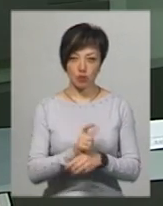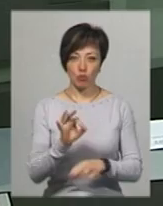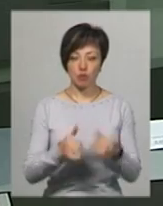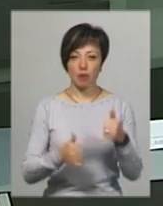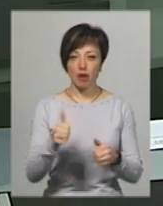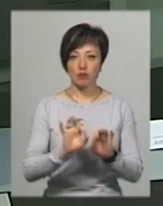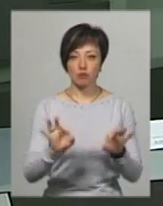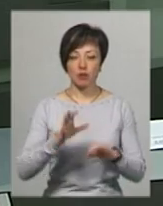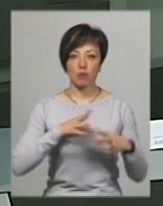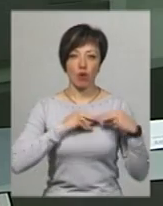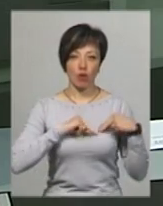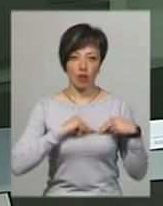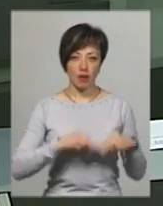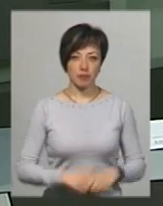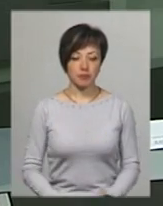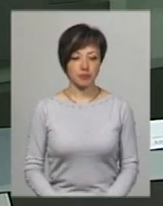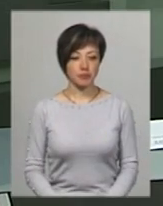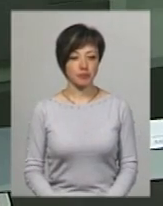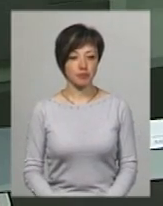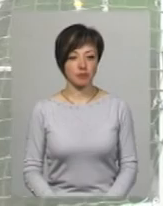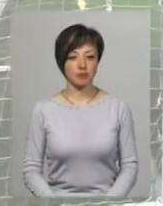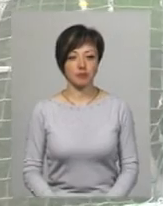змагання розповість моя колега Вікторія Зелінська.